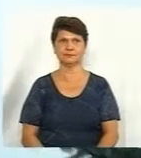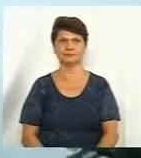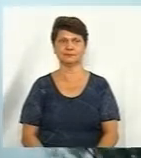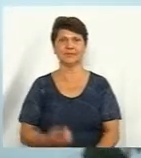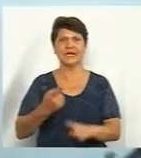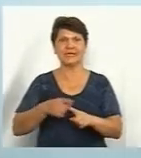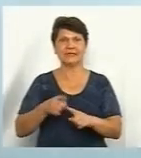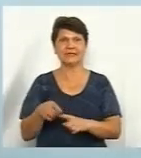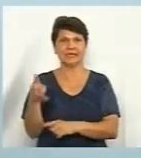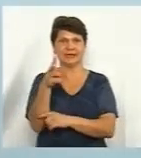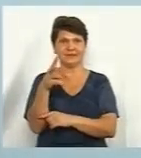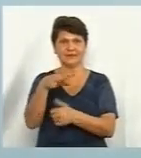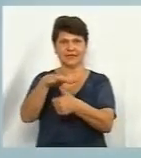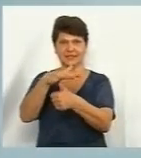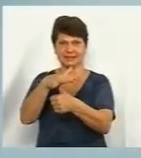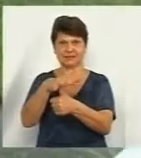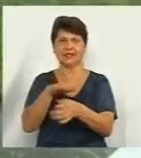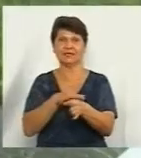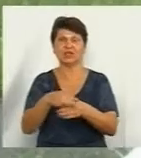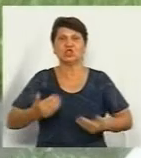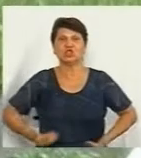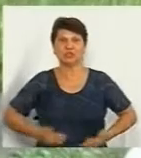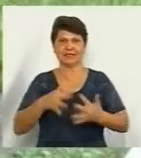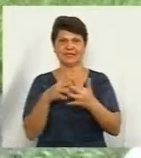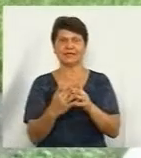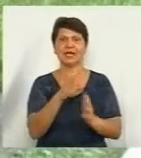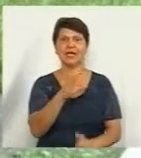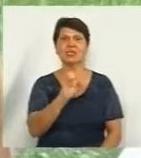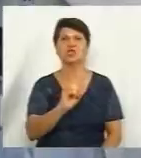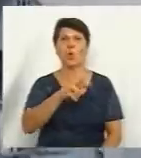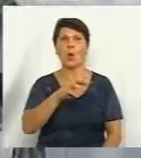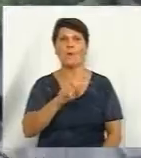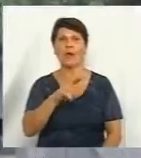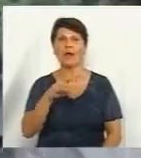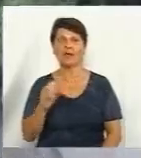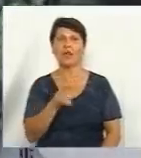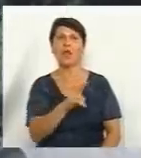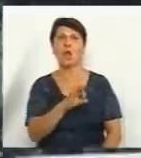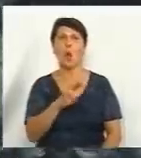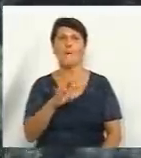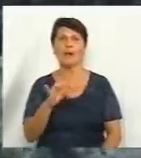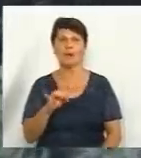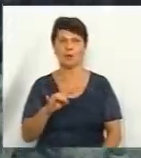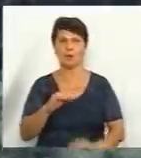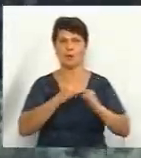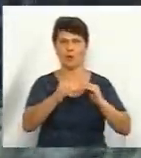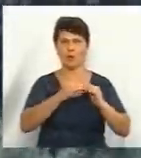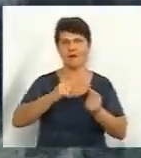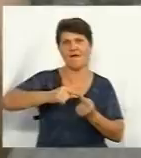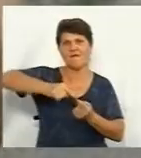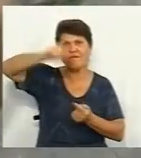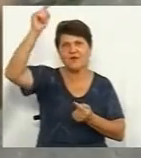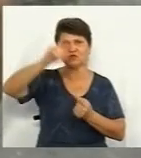Це зйомка з квадрокоптера здійснює житель села Сьомаки Віталій Кабалюк. Полігон у Людовці знаходиться на найвищій точці